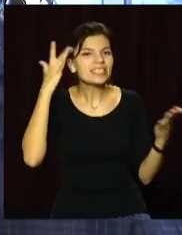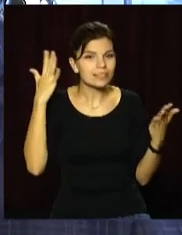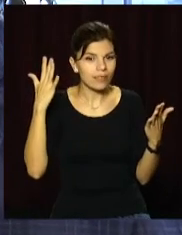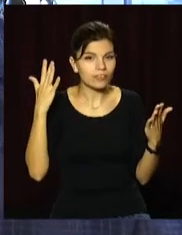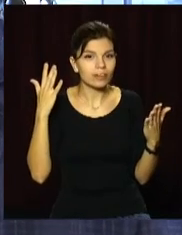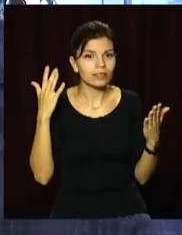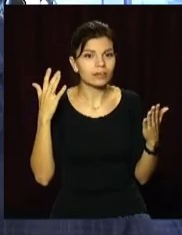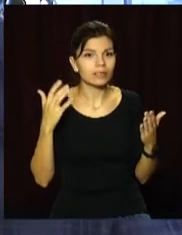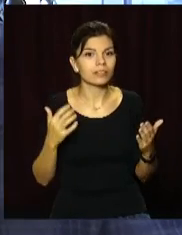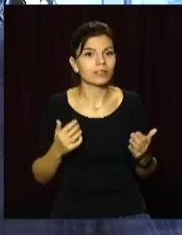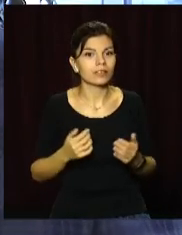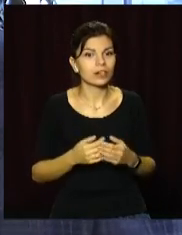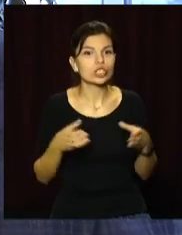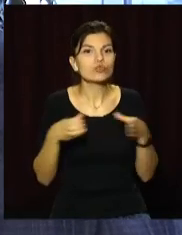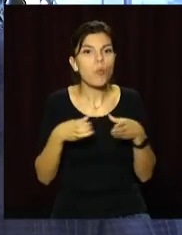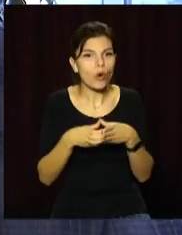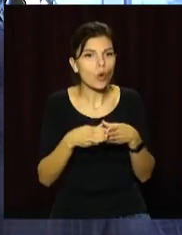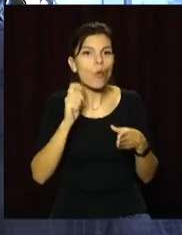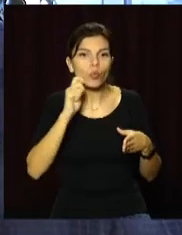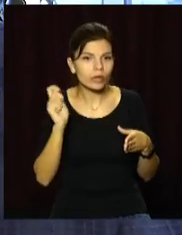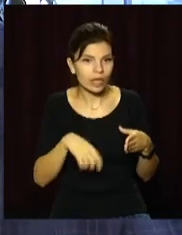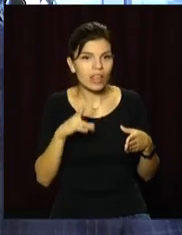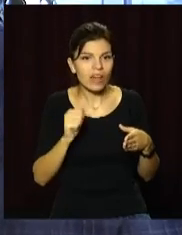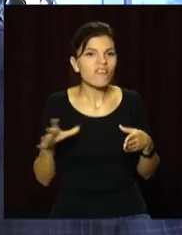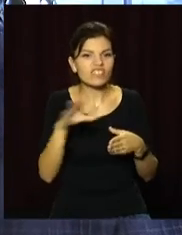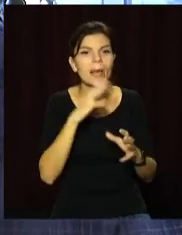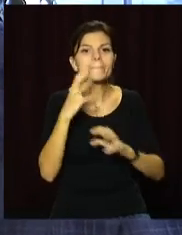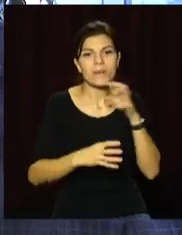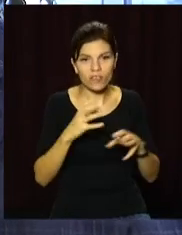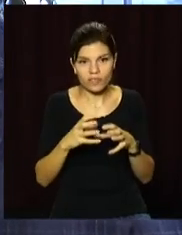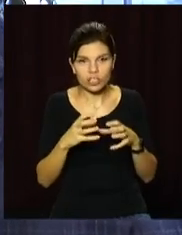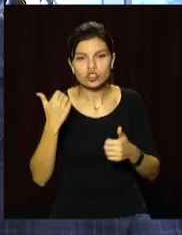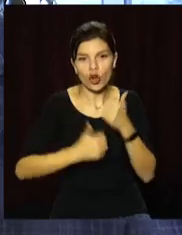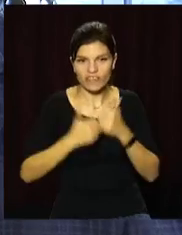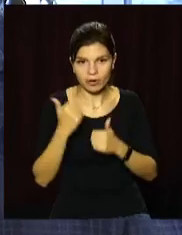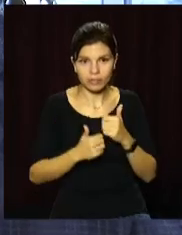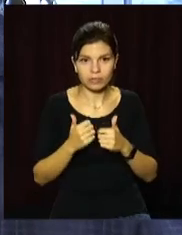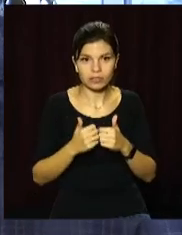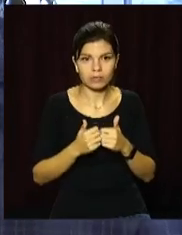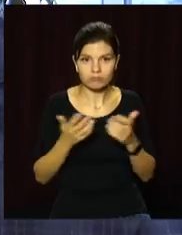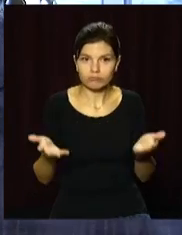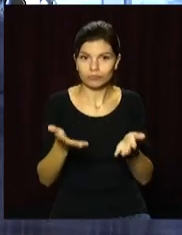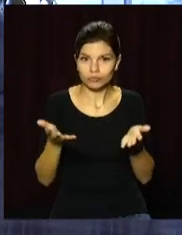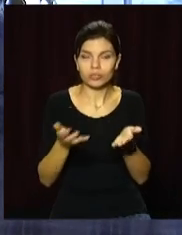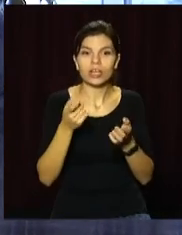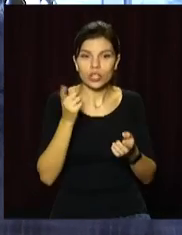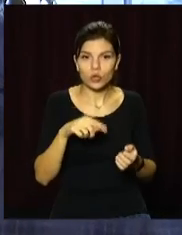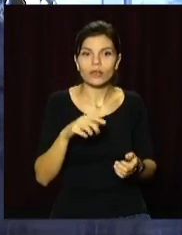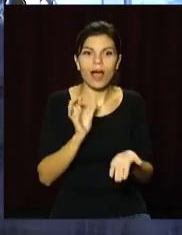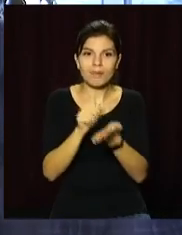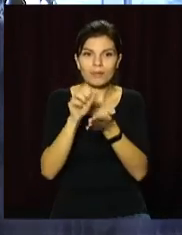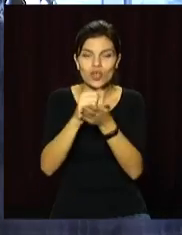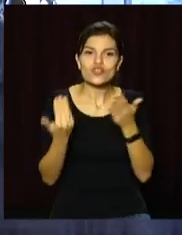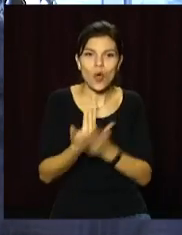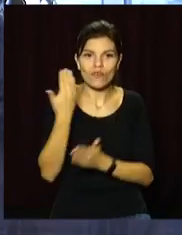зборної України на всіх мирових соревнованнях. Ну і, звісно, завоювання нових